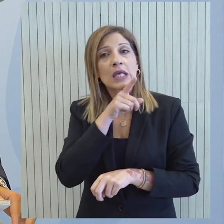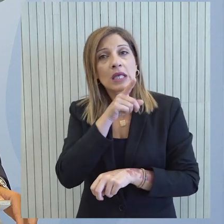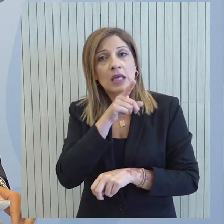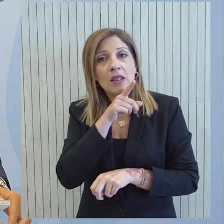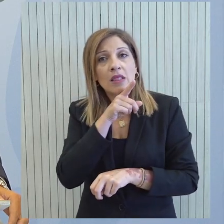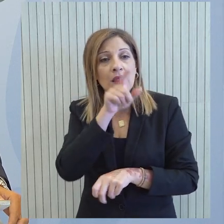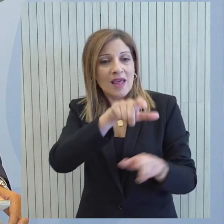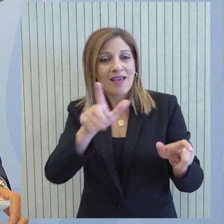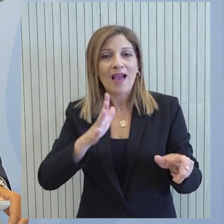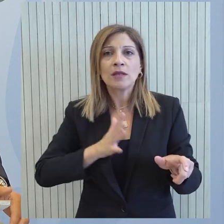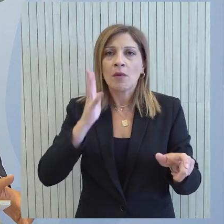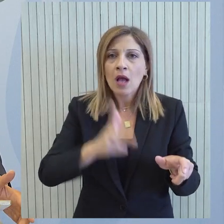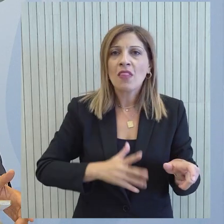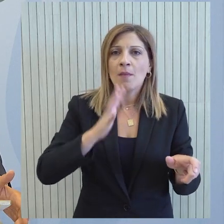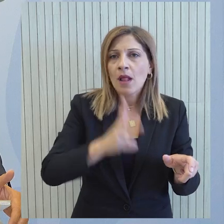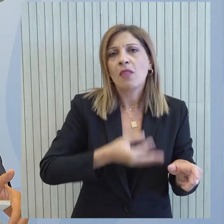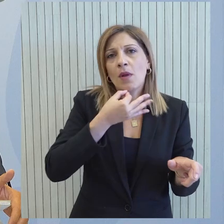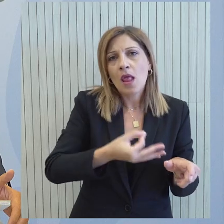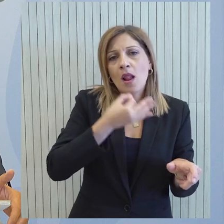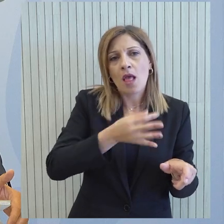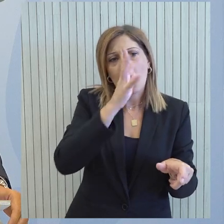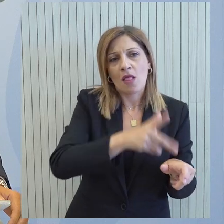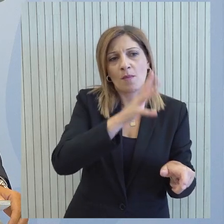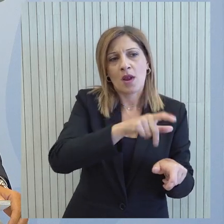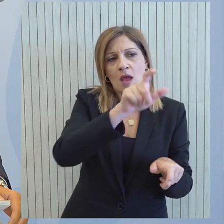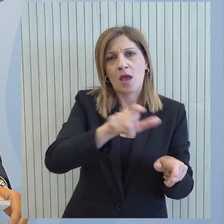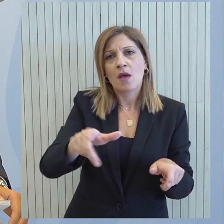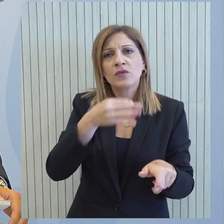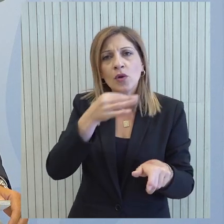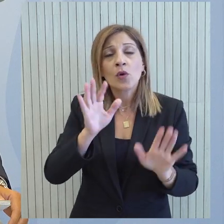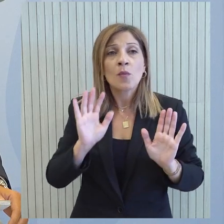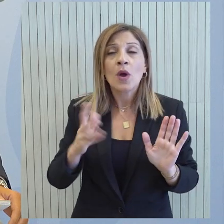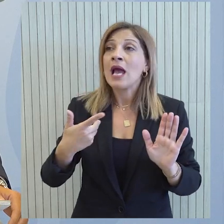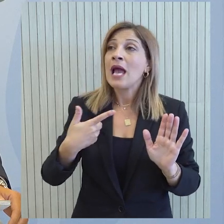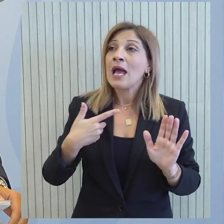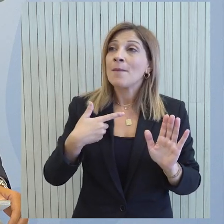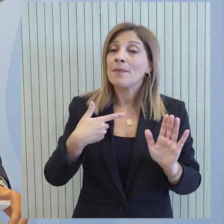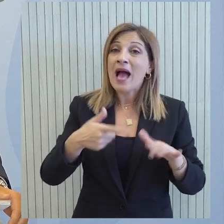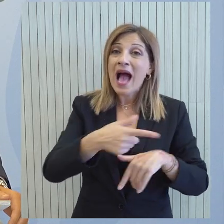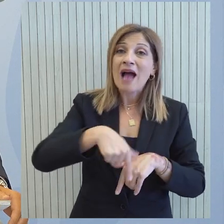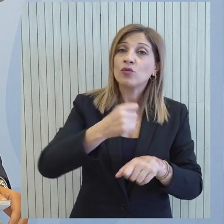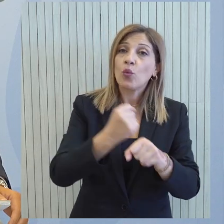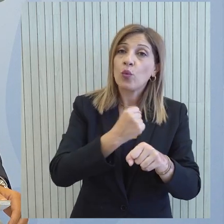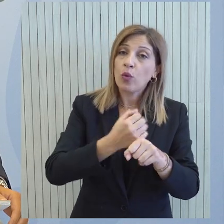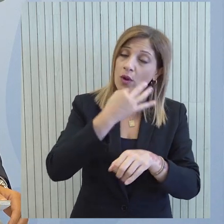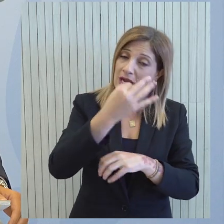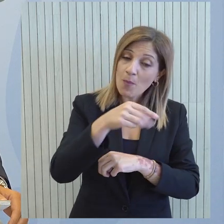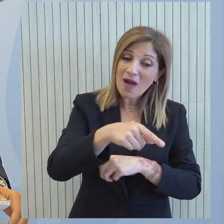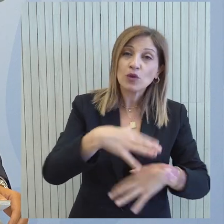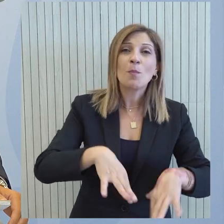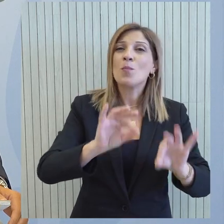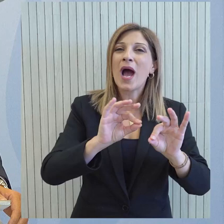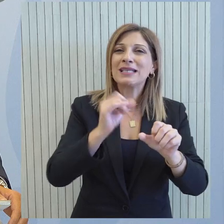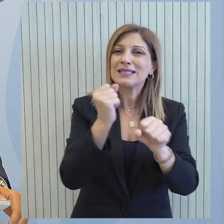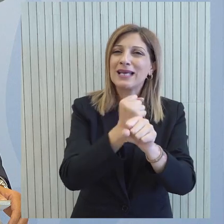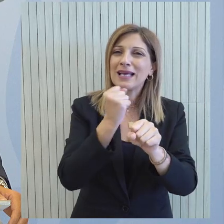επιμένουν να τοποθετούνται σχεδόν καθημερινά, επί καθημερινής βάσεως, να σας θυμίσω ότι αυτό το έργο και είναι καλό κάποια πράγματα να τα αναφέρουμε.